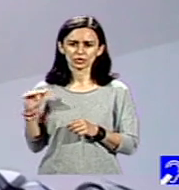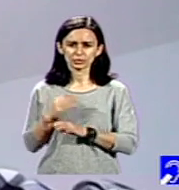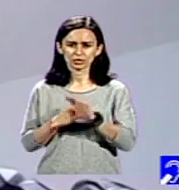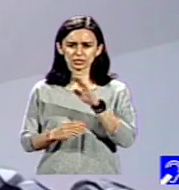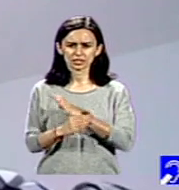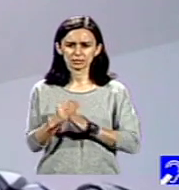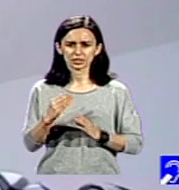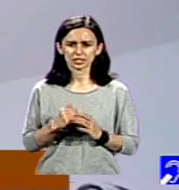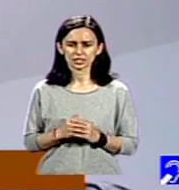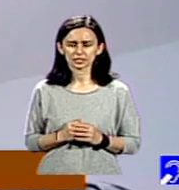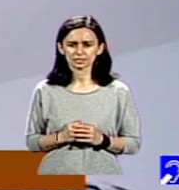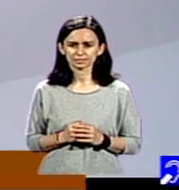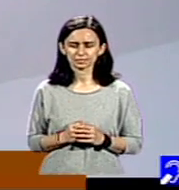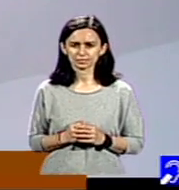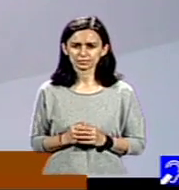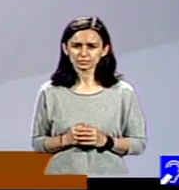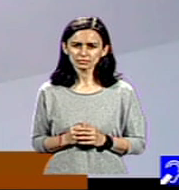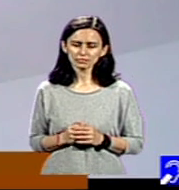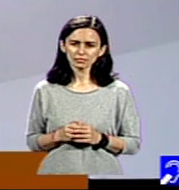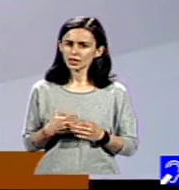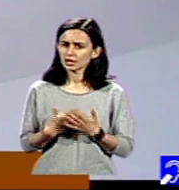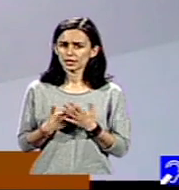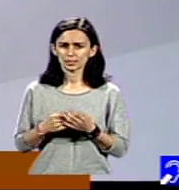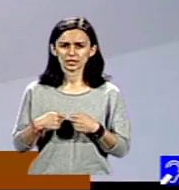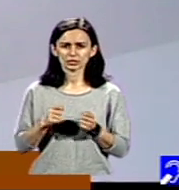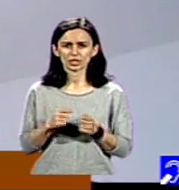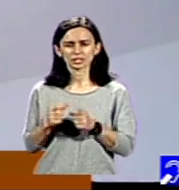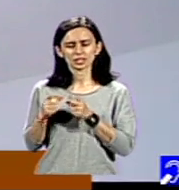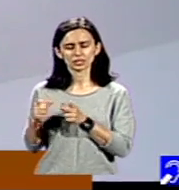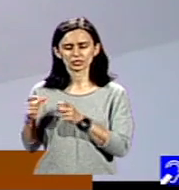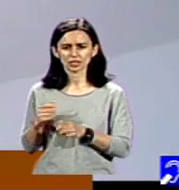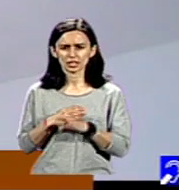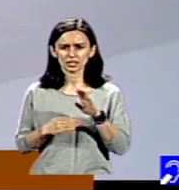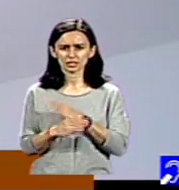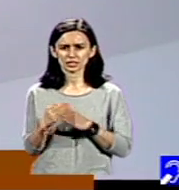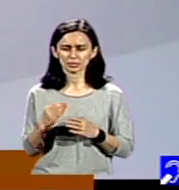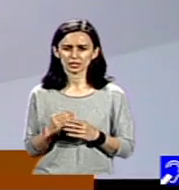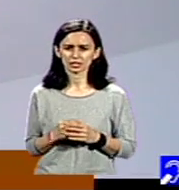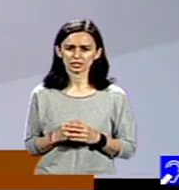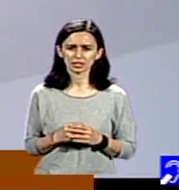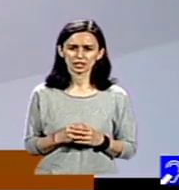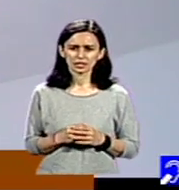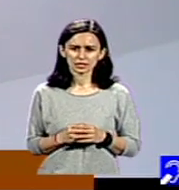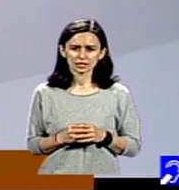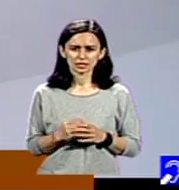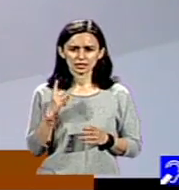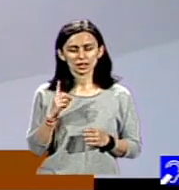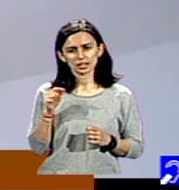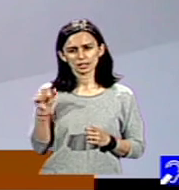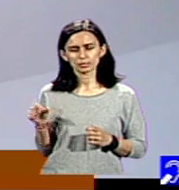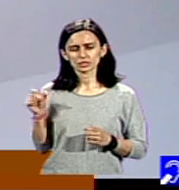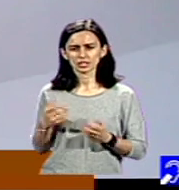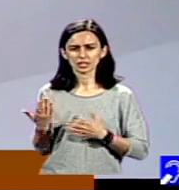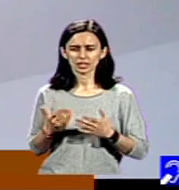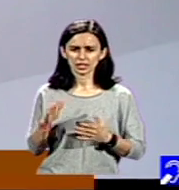nu neapărat celor cu sindrom down. Dar cei care